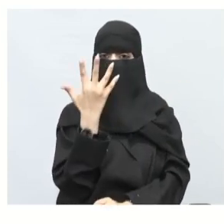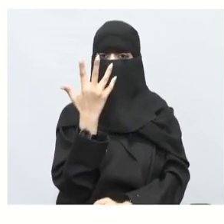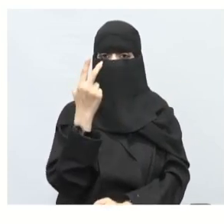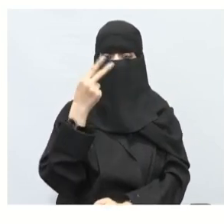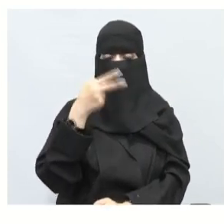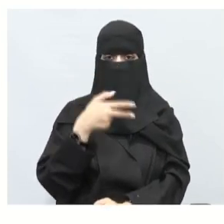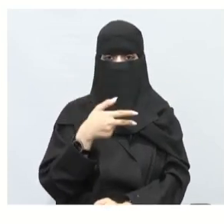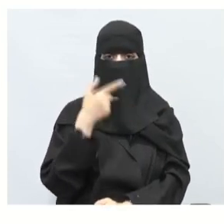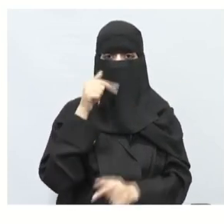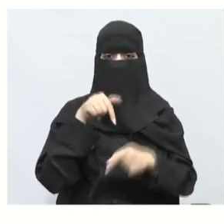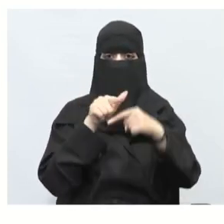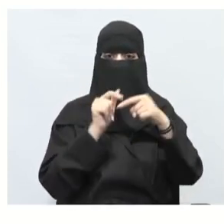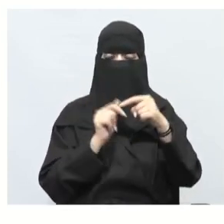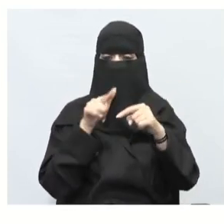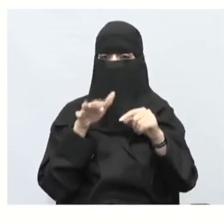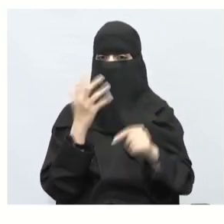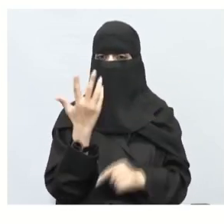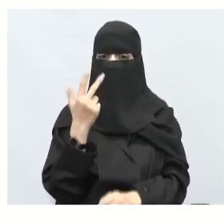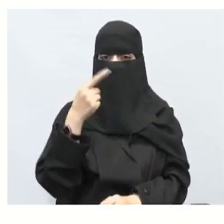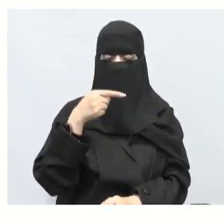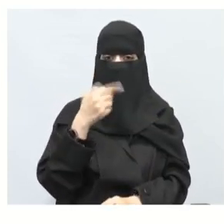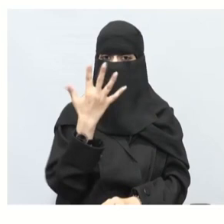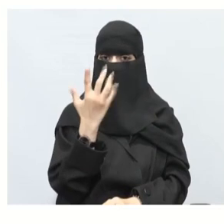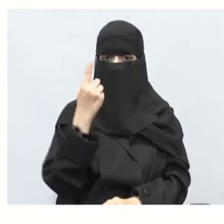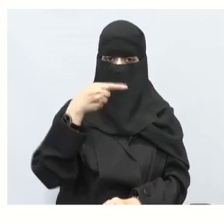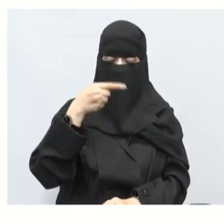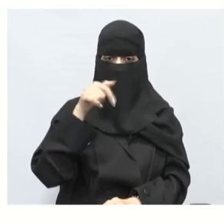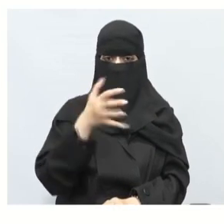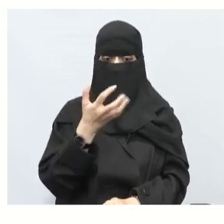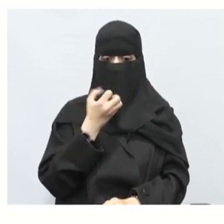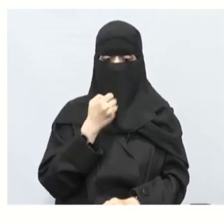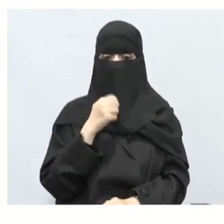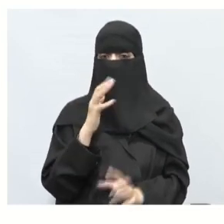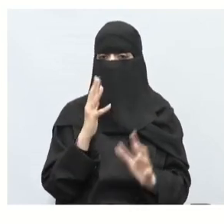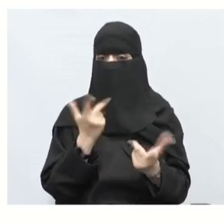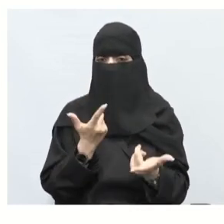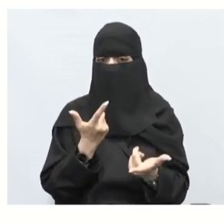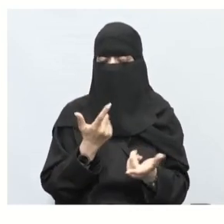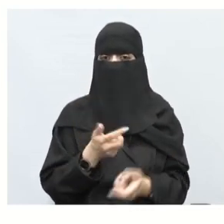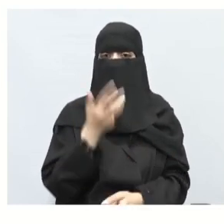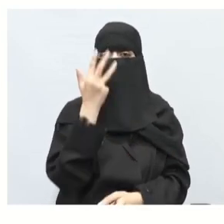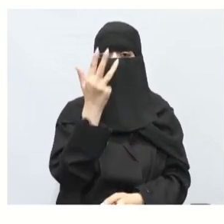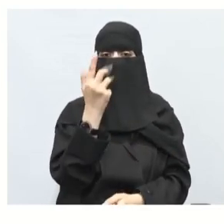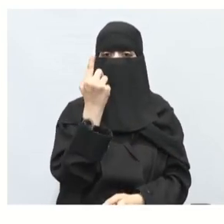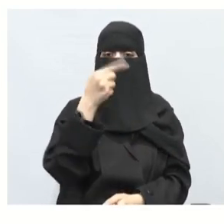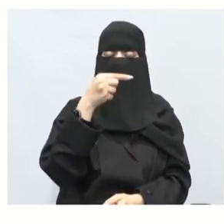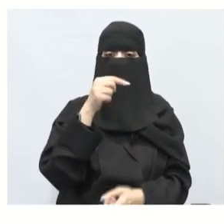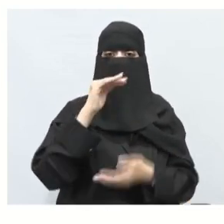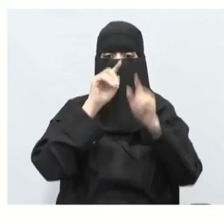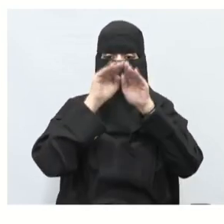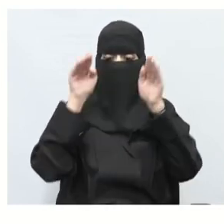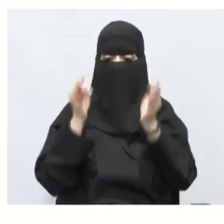تقسيم خمسة عشر يطلع عندنا تسعة عشر قفصاً هذه الآن هي الطريقة